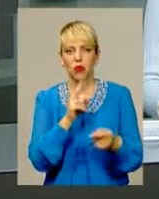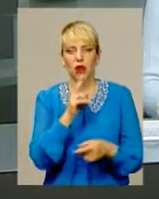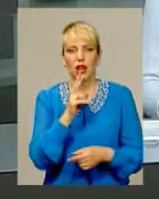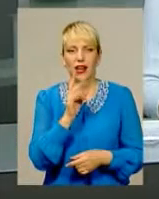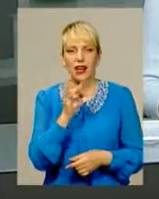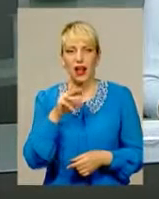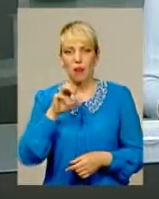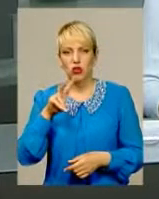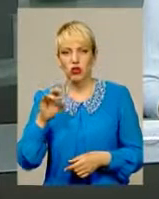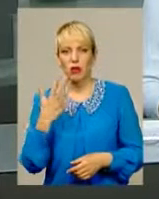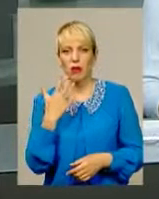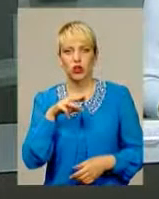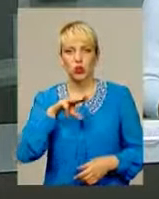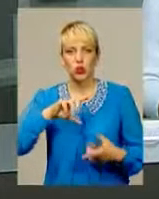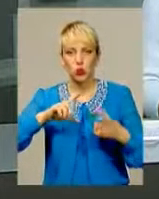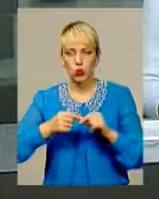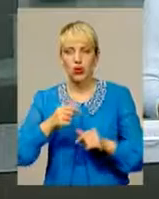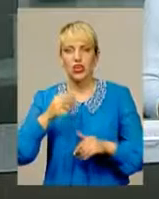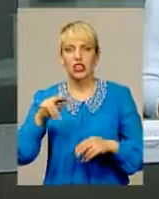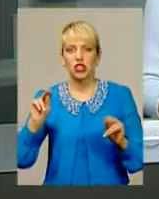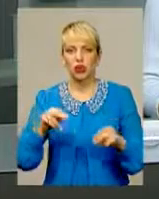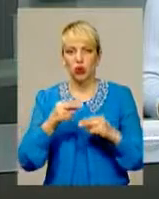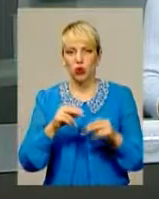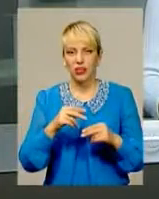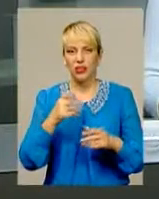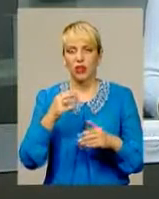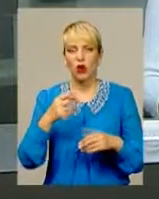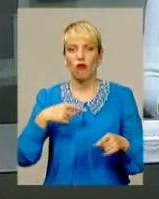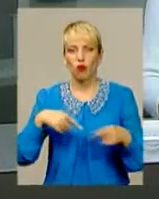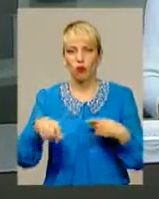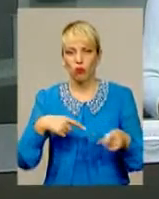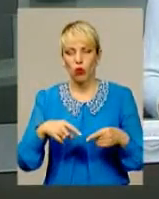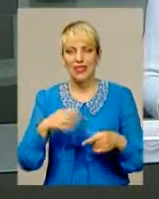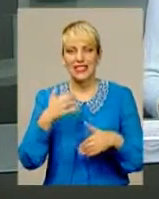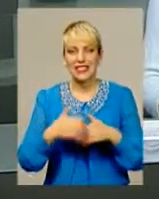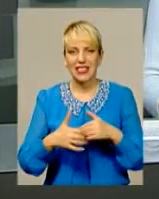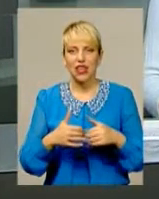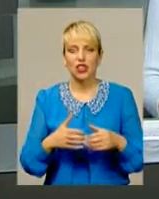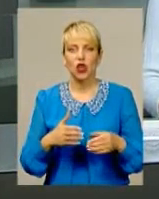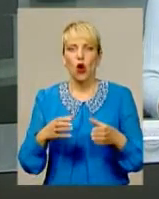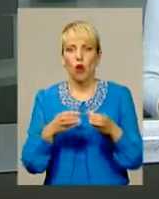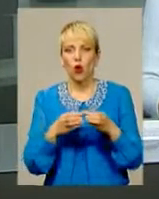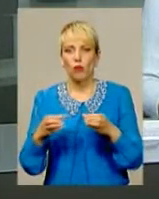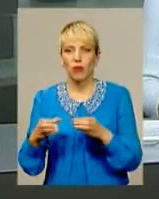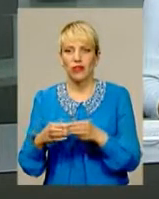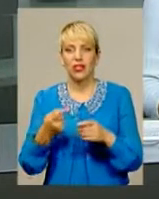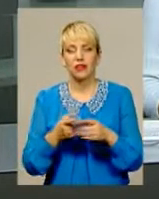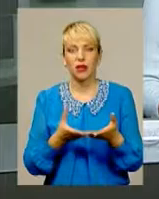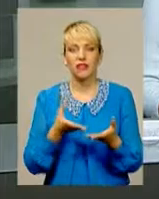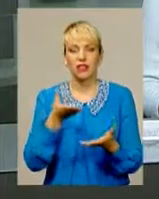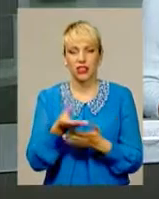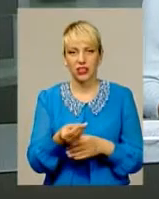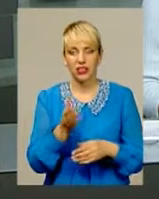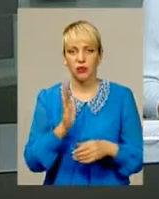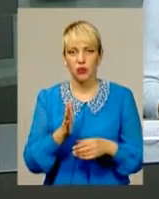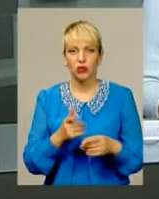турі чемпіонату України з футболу серед команд другої ліги. До слова, відтепер вхід на домашні матчі Поділля платний, вартість